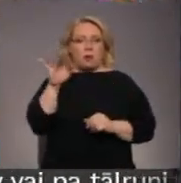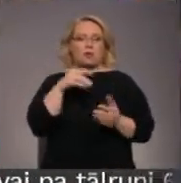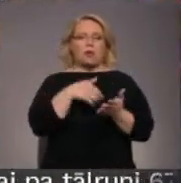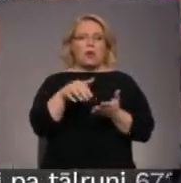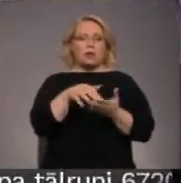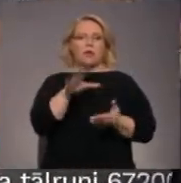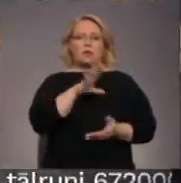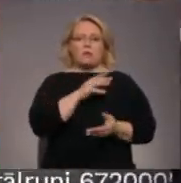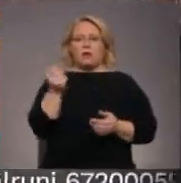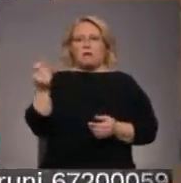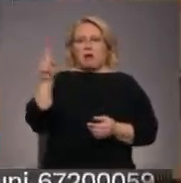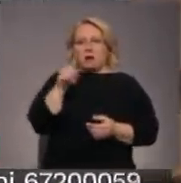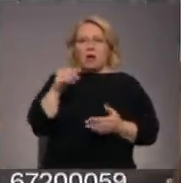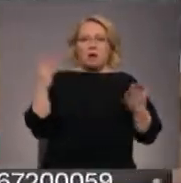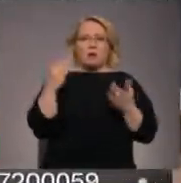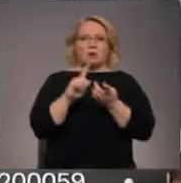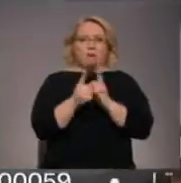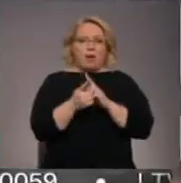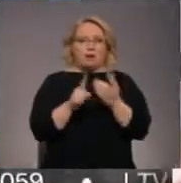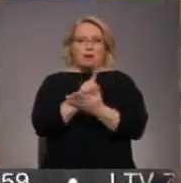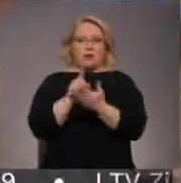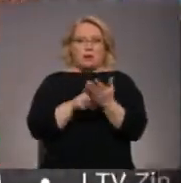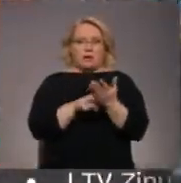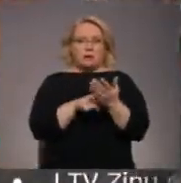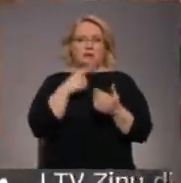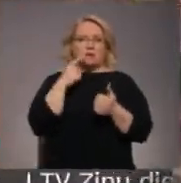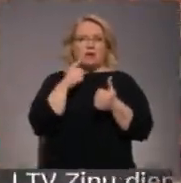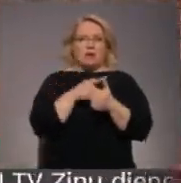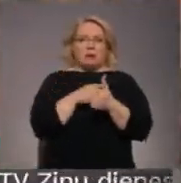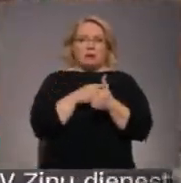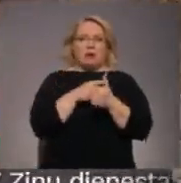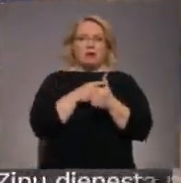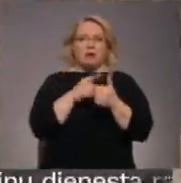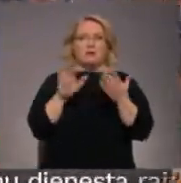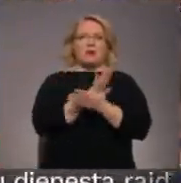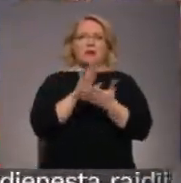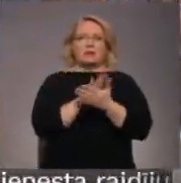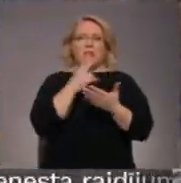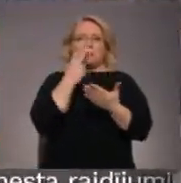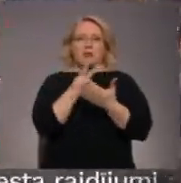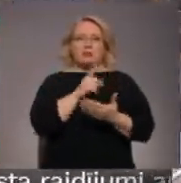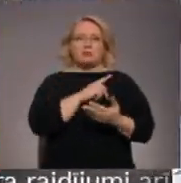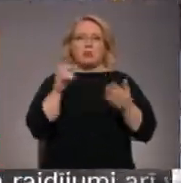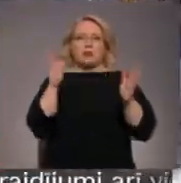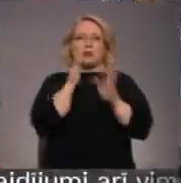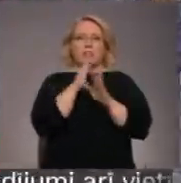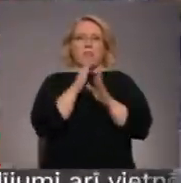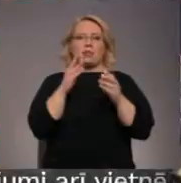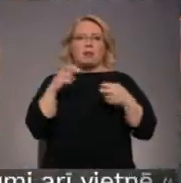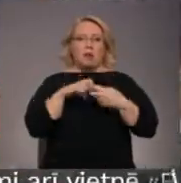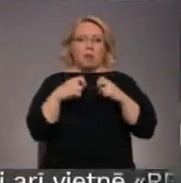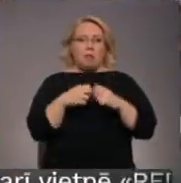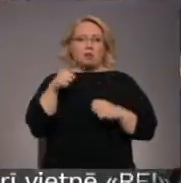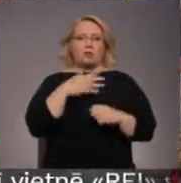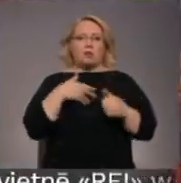bijuši vairāki. Kaut kas ir mainījies? Pirmkārt, presi ir pievērst uz uzmanību klimata problēmām, kas ir ļoti labi,